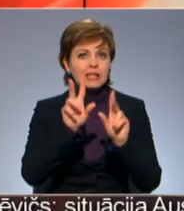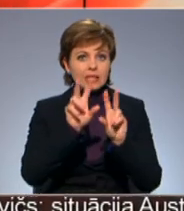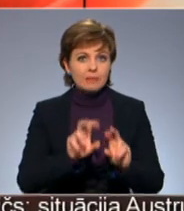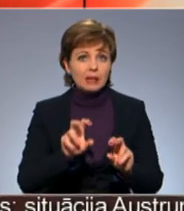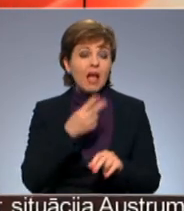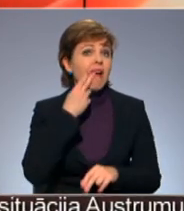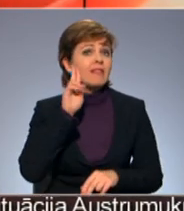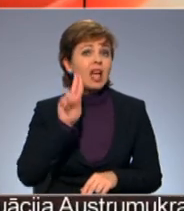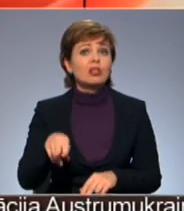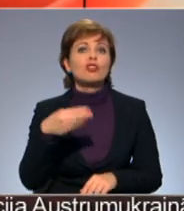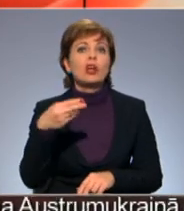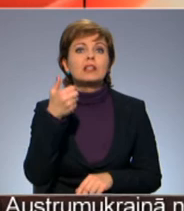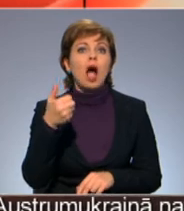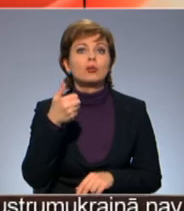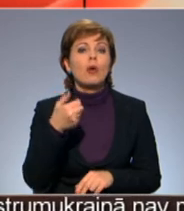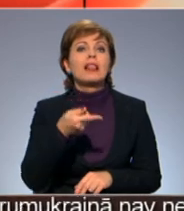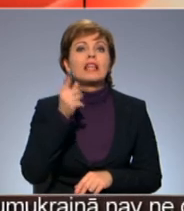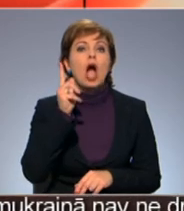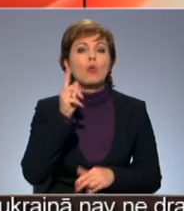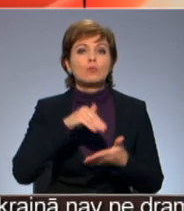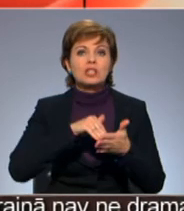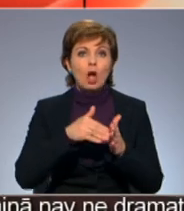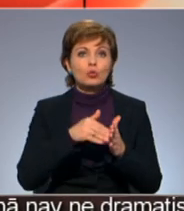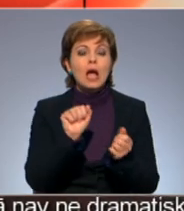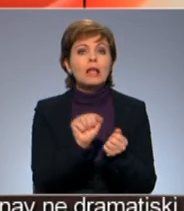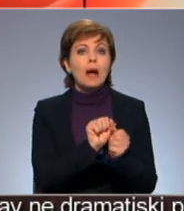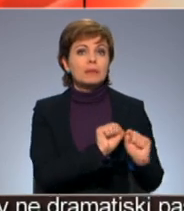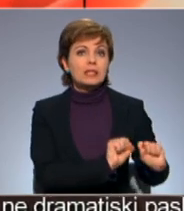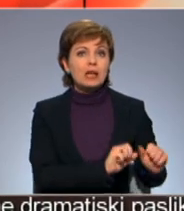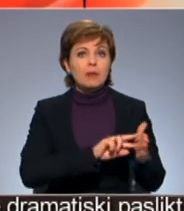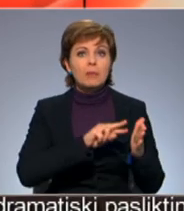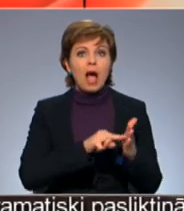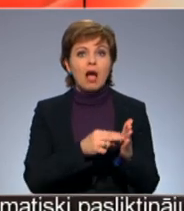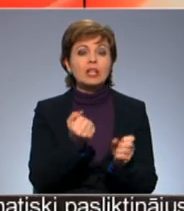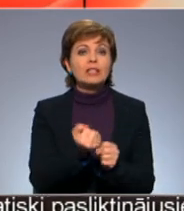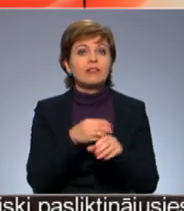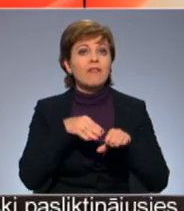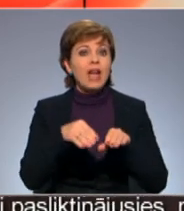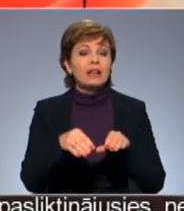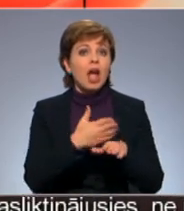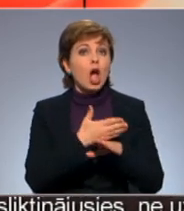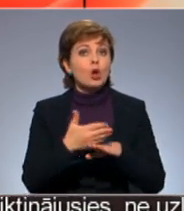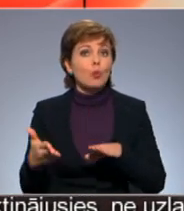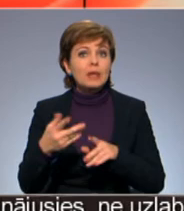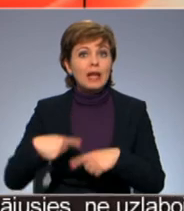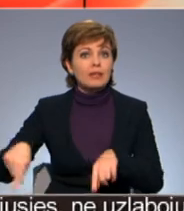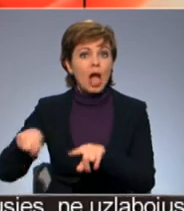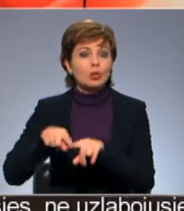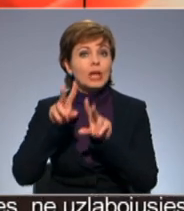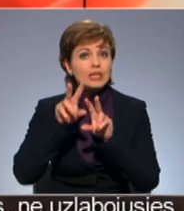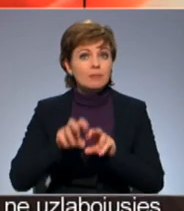lieguma statusu. Dabas aizsardzības plāna izstrādē veikta rūpīgi teritorijas izpēta un apzināts ar retās un aizsargājumās dabas vērtības.